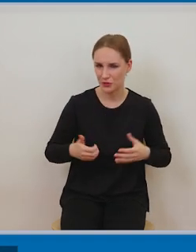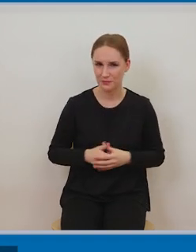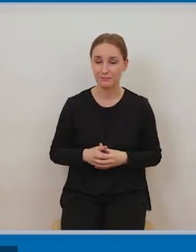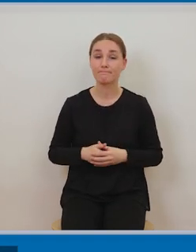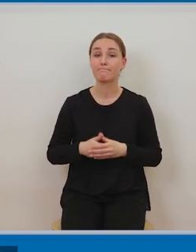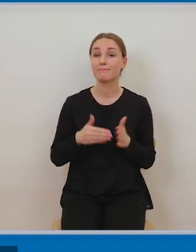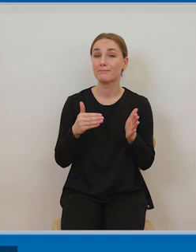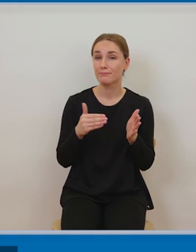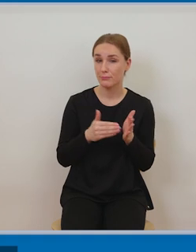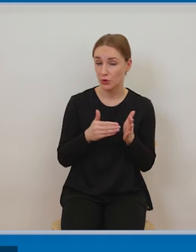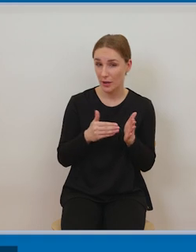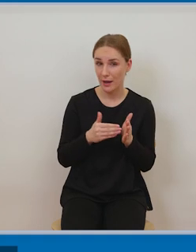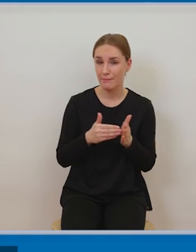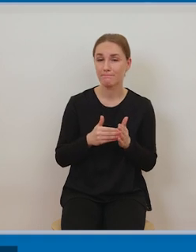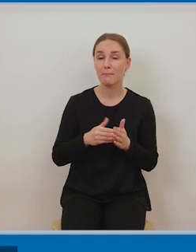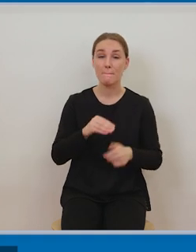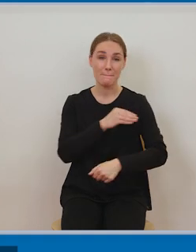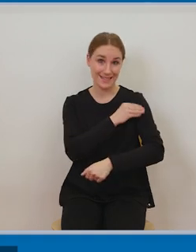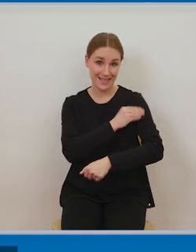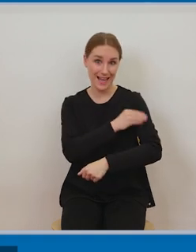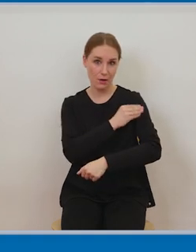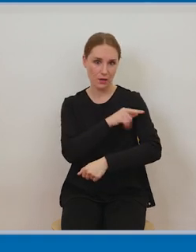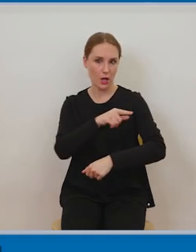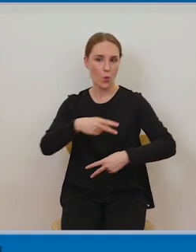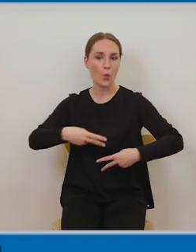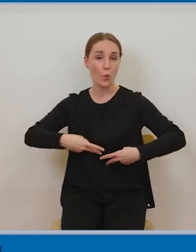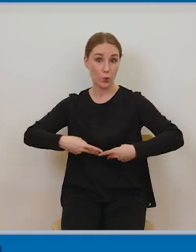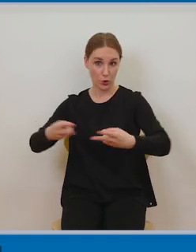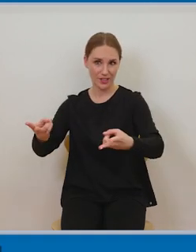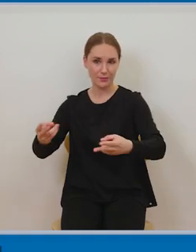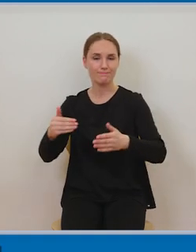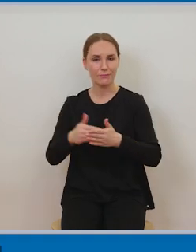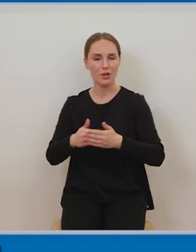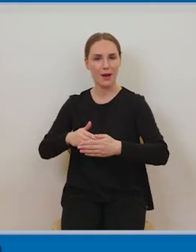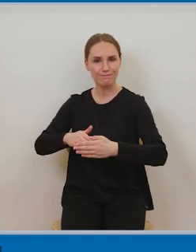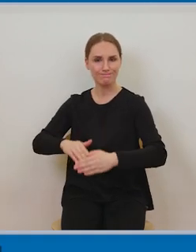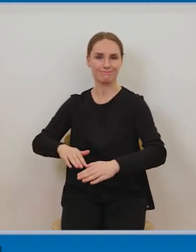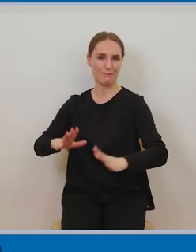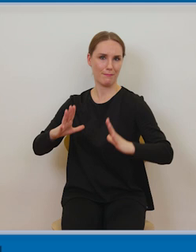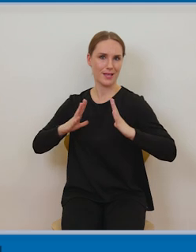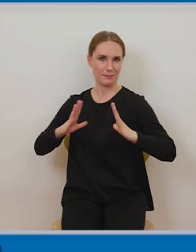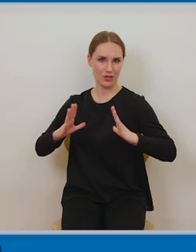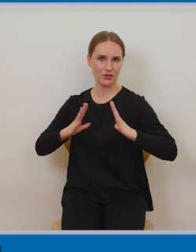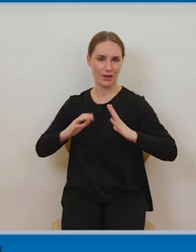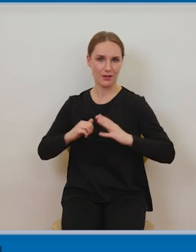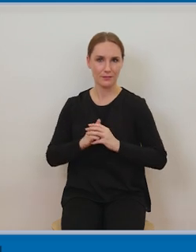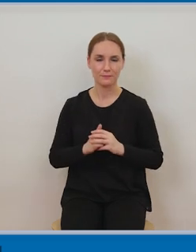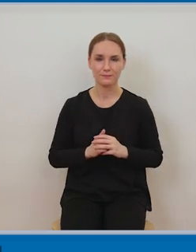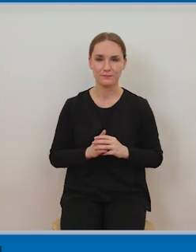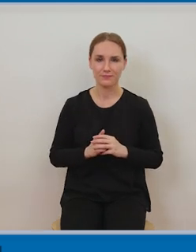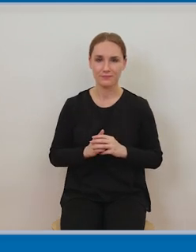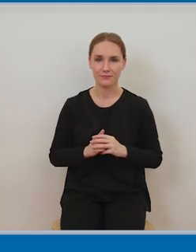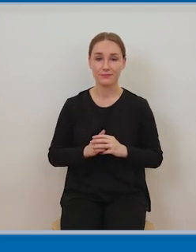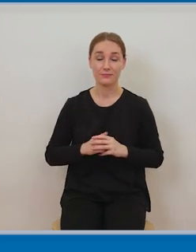dostęp te osoby które są zapisane rzeczywiście na dany kurs to mogą być zarówno studenci z niepełnosprawnościami jak i